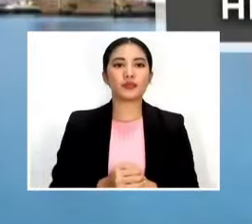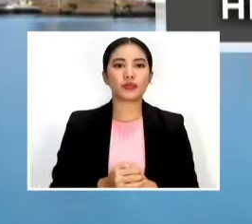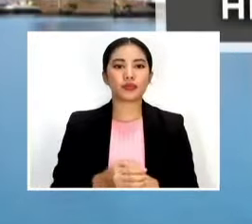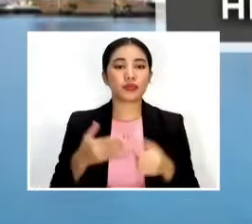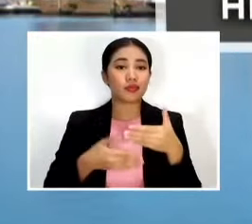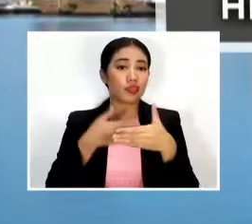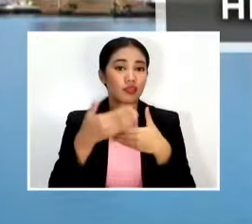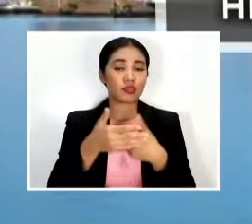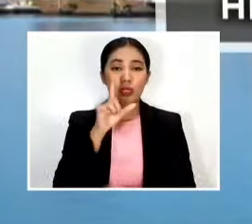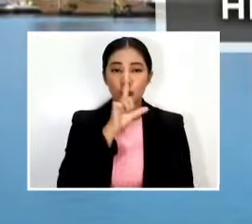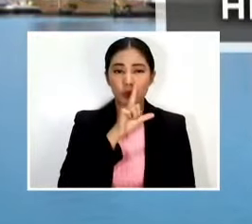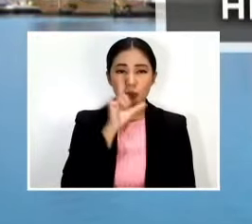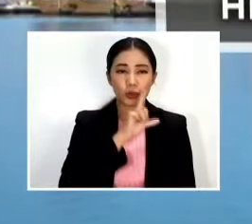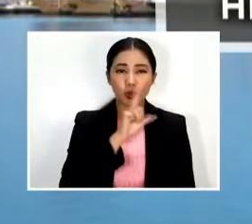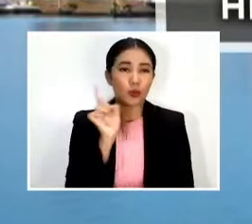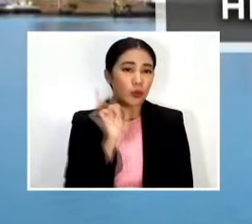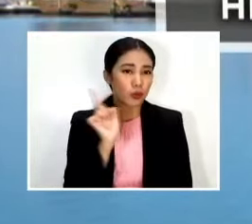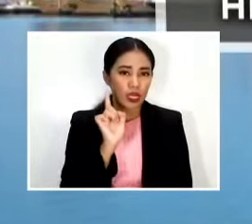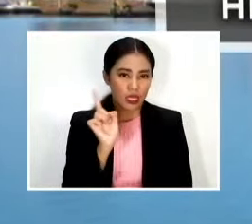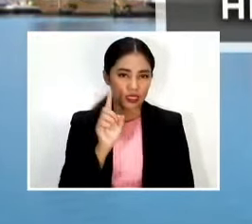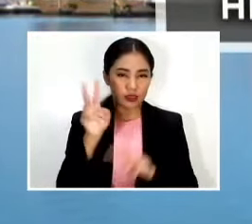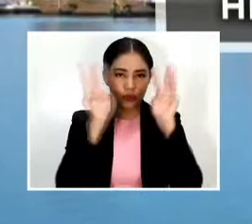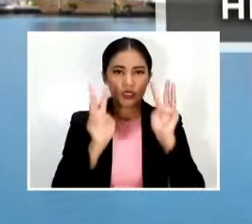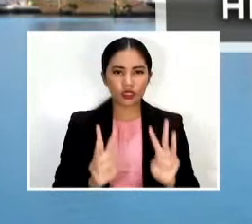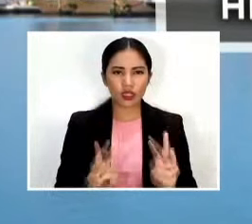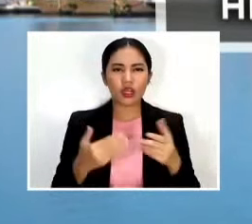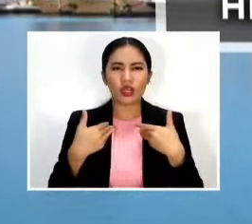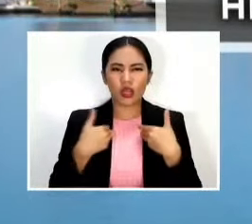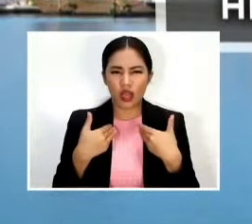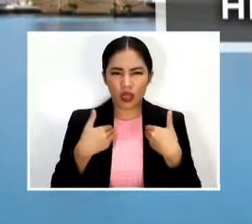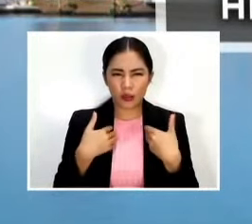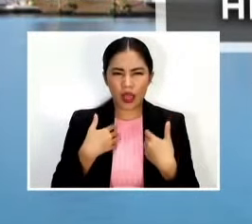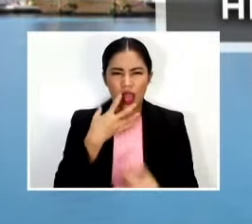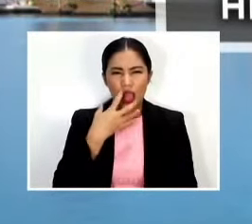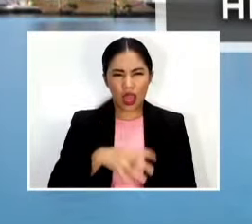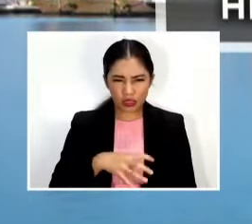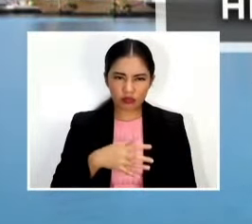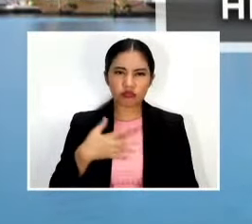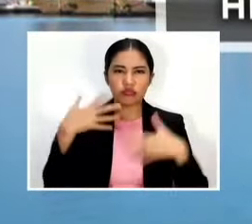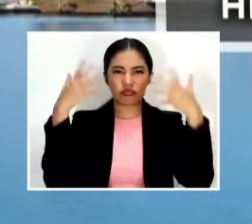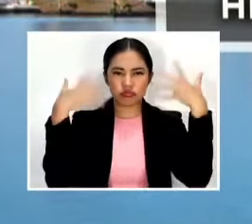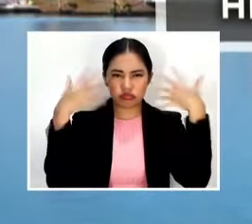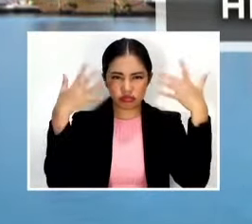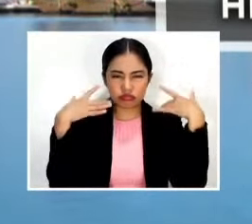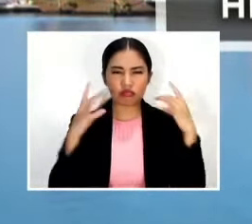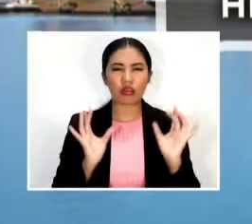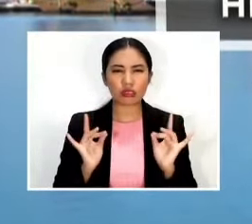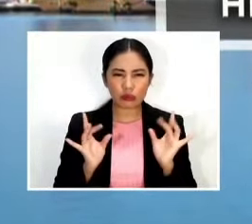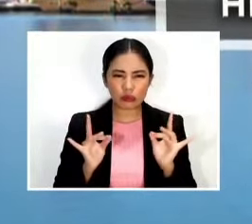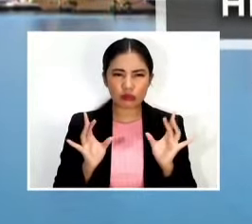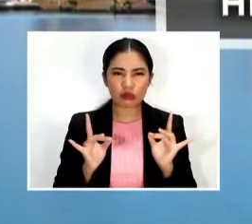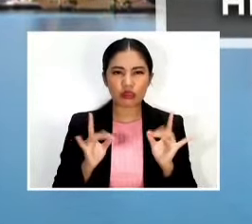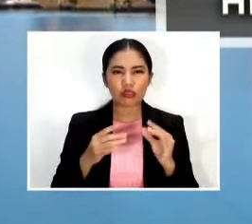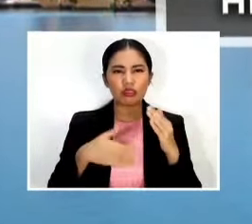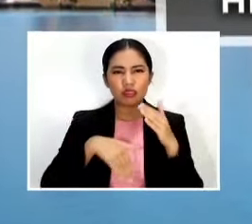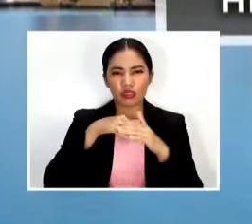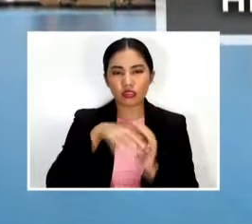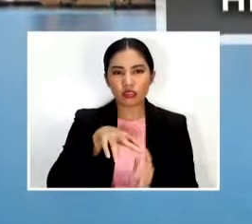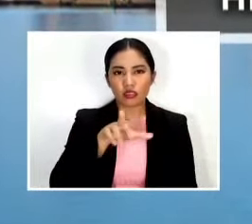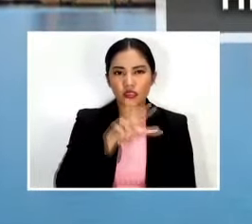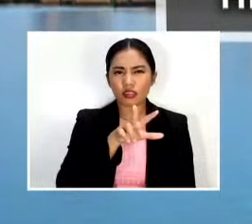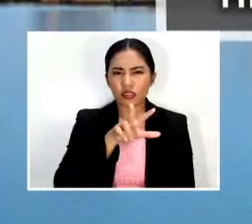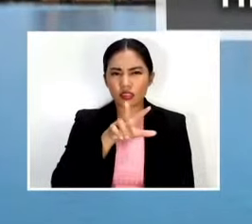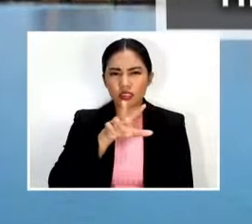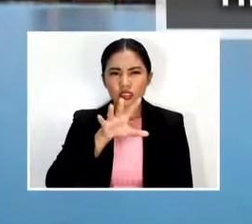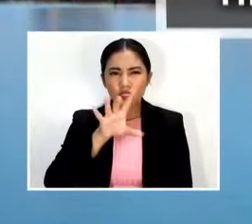init at alinsangan pa rin ang naranasan ngayong araw Pumalupo sa 36.2 degrees Celsius ang temperatura sa Metro Manila kaninang alas 3